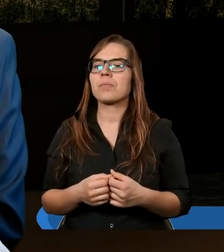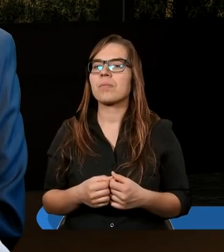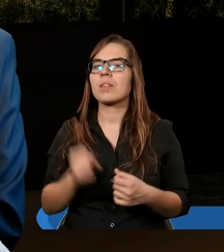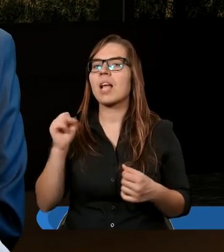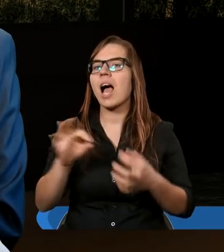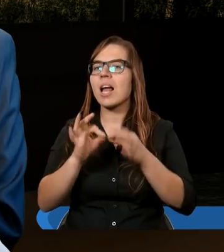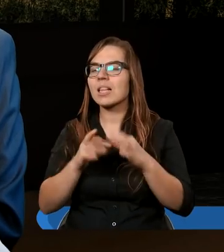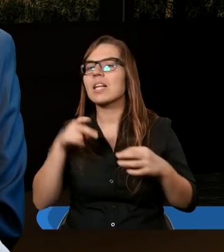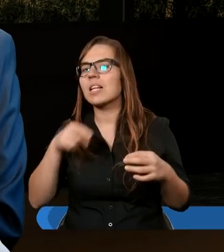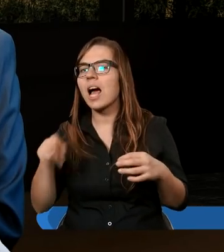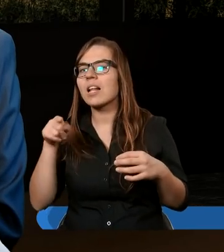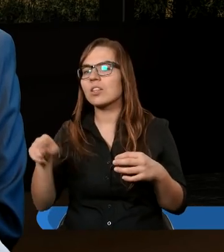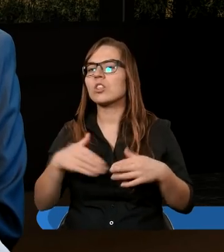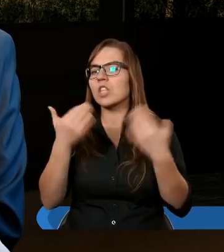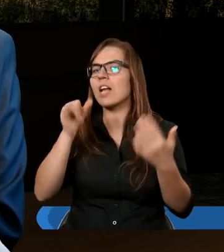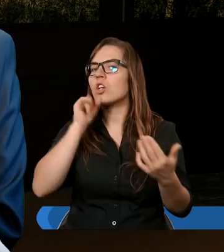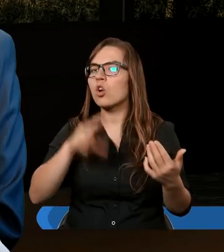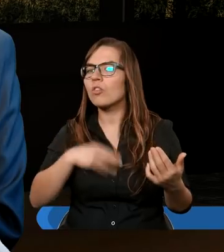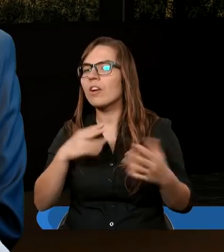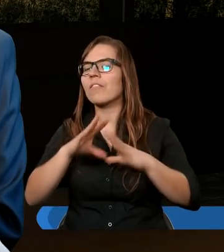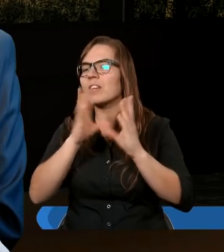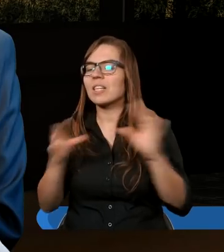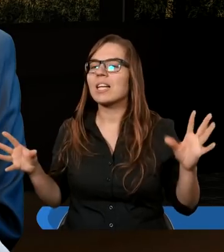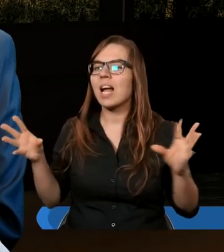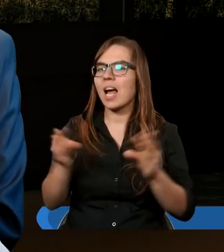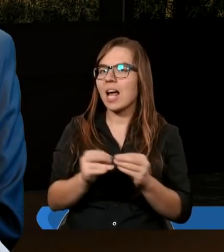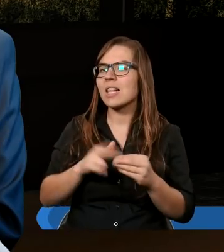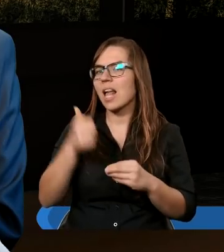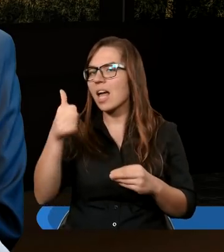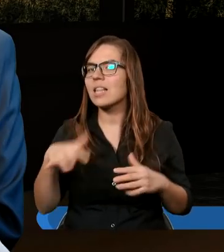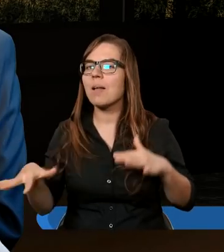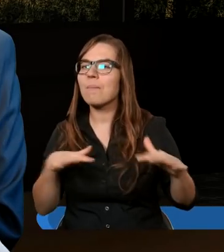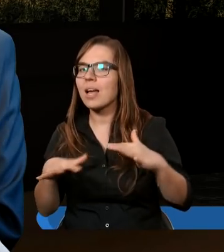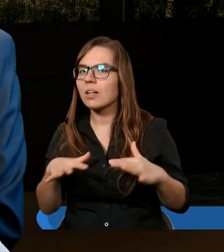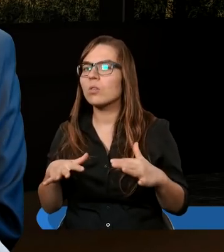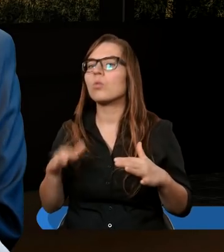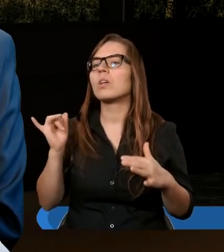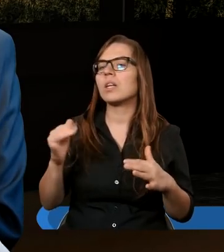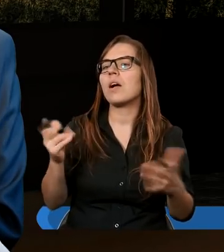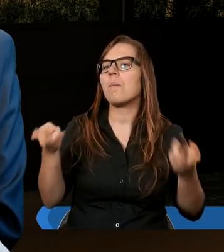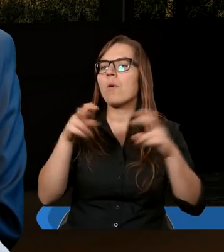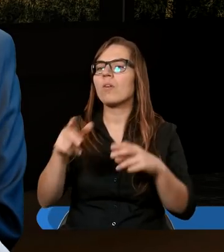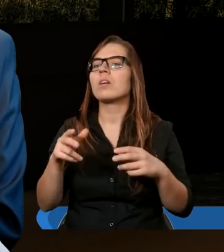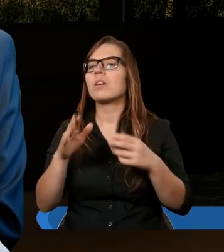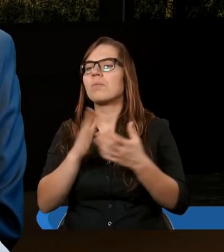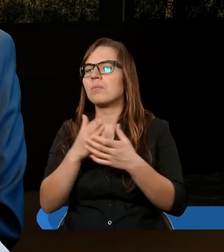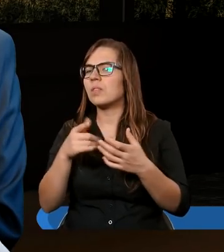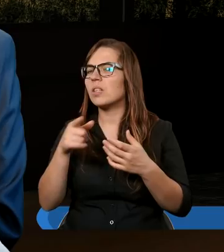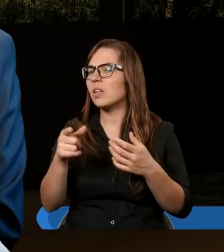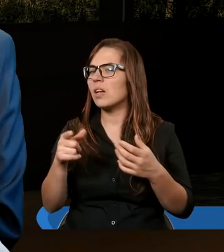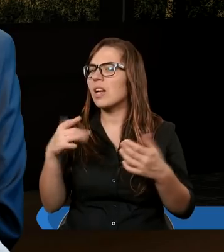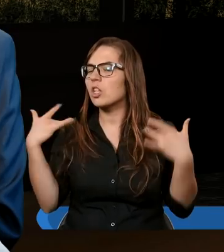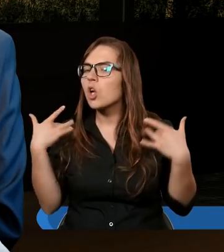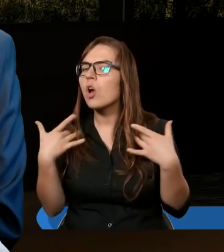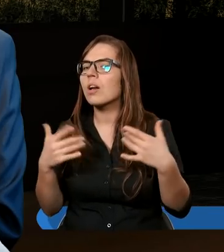A gdy nadszedł dzień zielonych świąt, byli wszyscy razem na jednym miejscu. I powstał nagle z nieba szumy, jakby